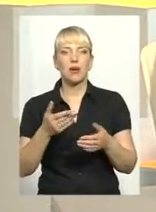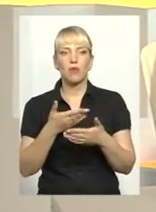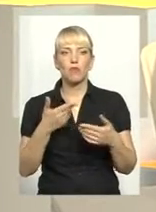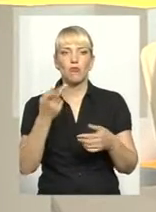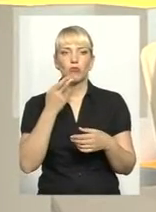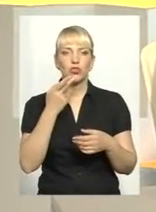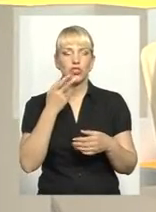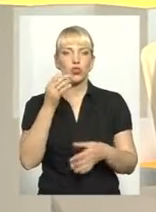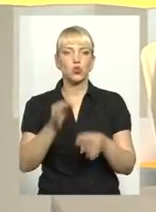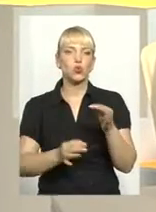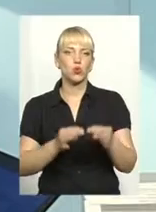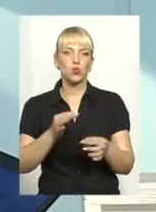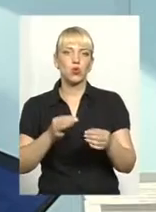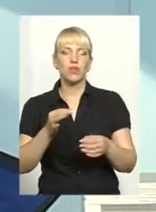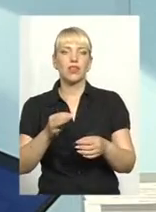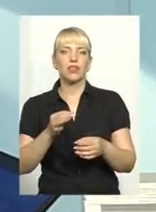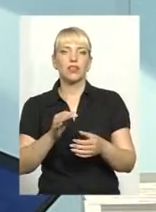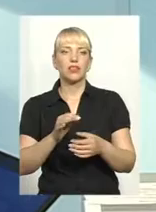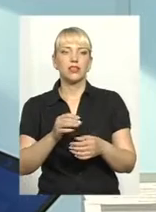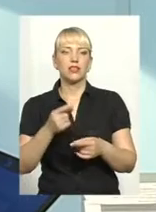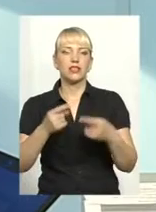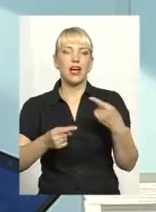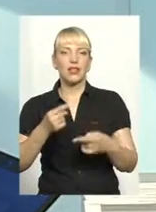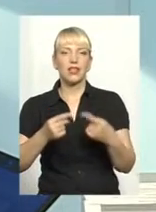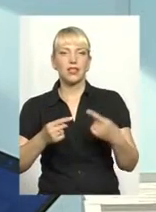постійні судові тяганини? Я,